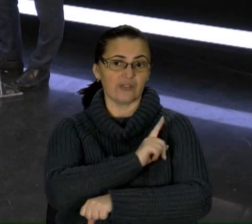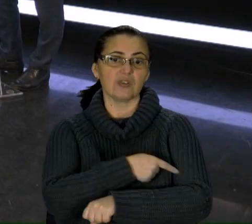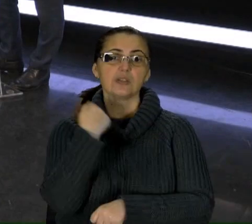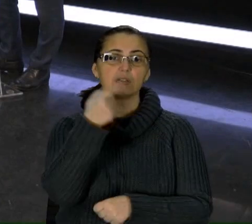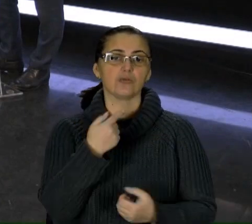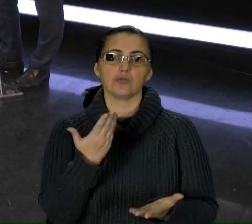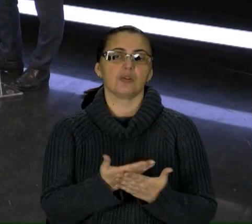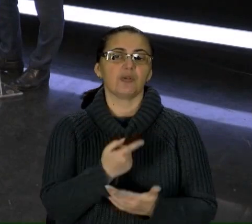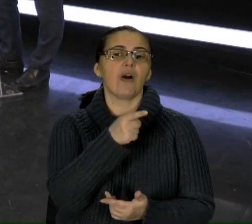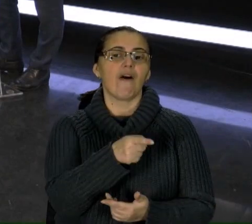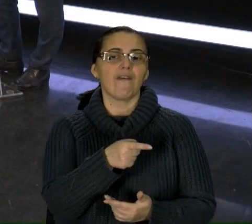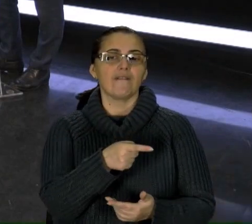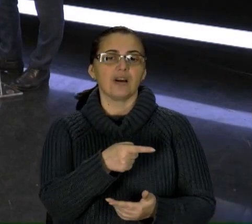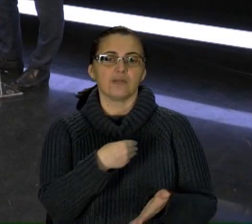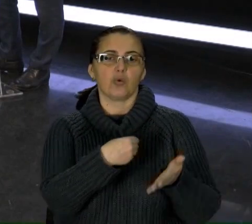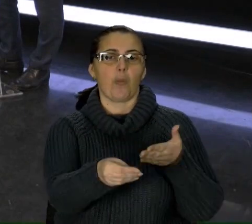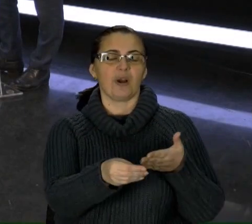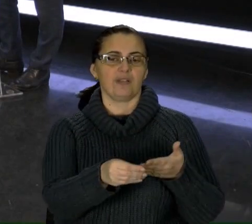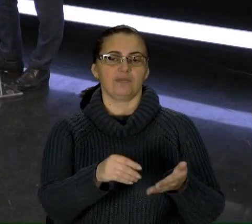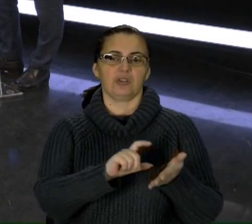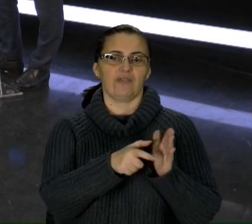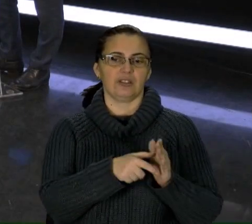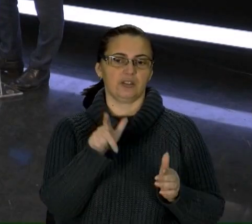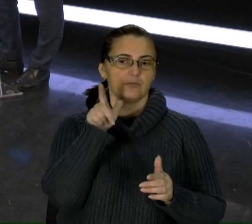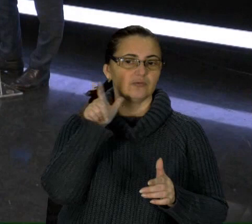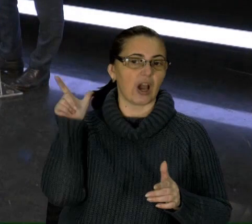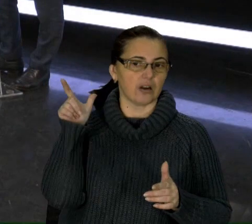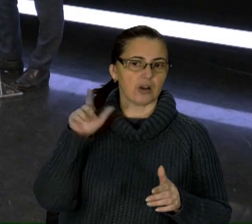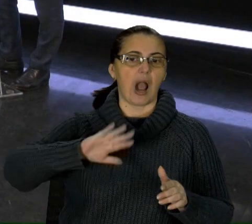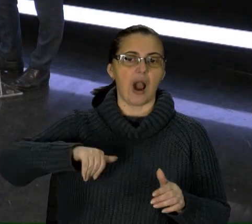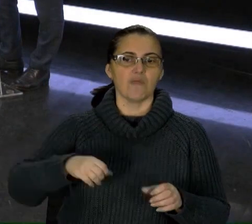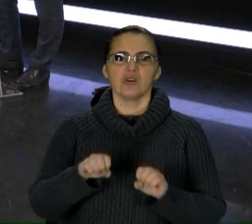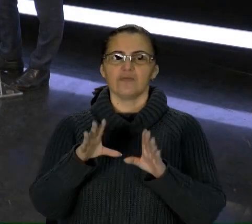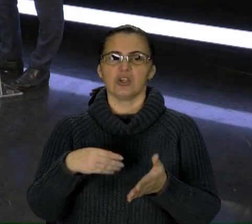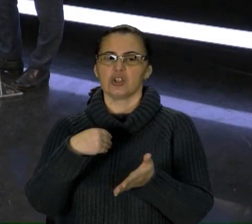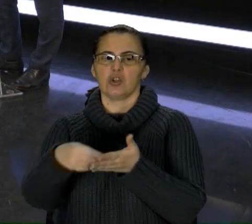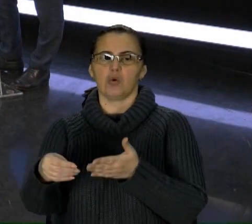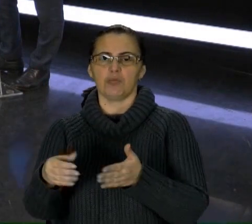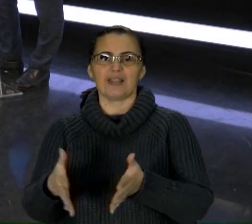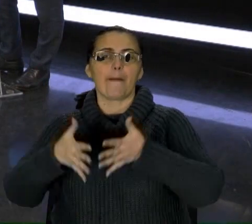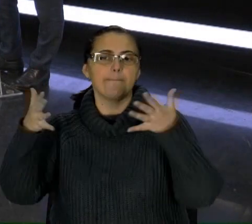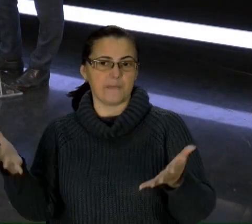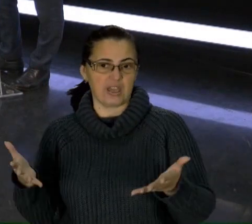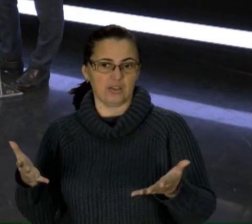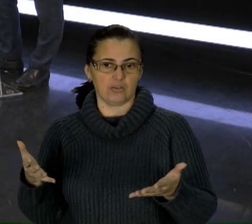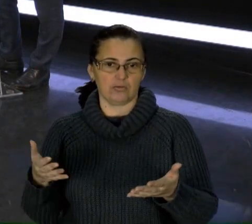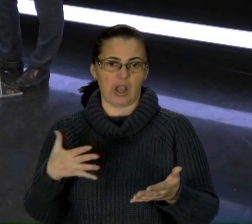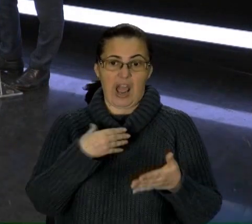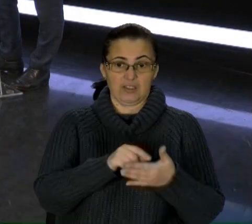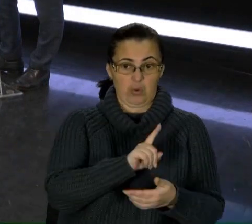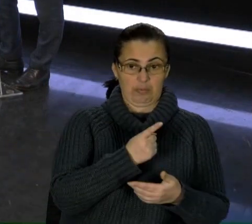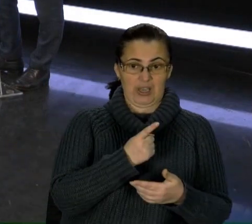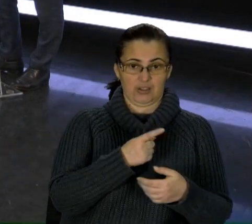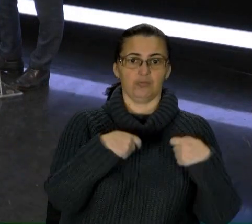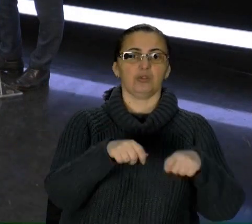роки назад у відомого забудовника. Потім ви рішили збільшити свою площу. І ви продаєте свою квартиру. І людина, яка у вас купує, чи сім'я, яка у вас